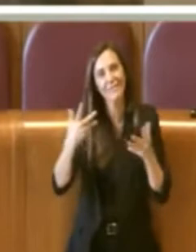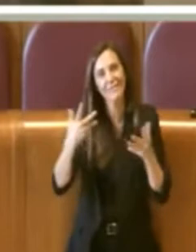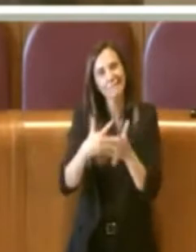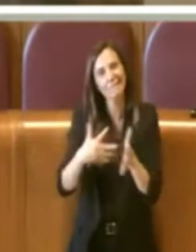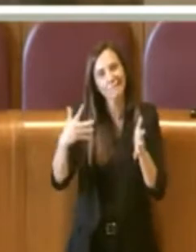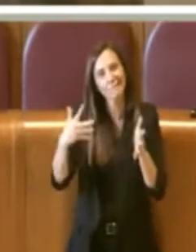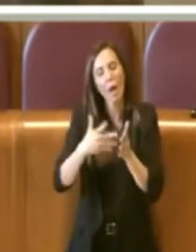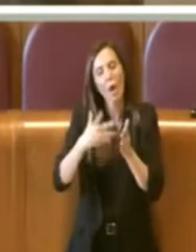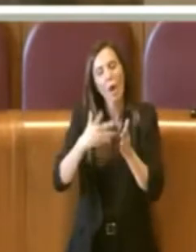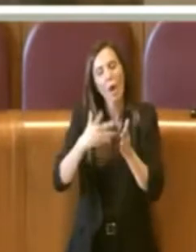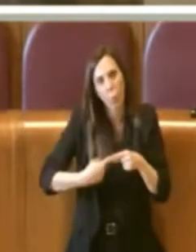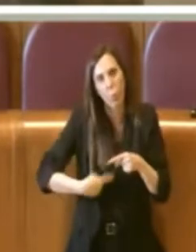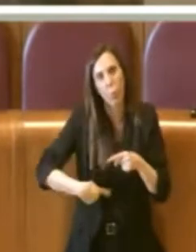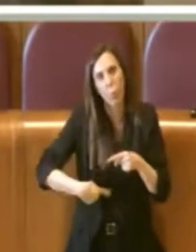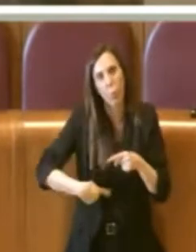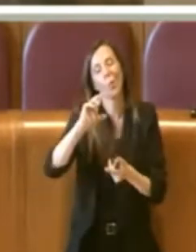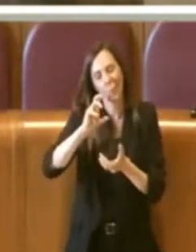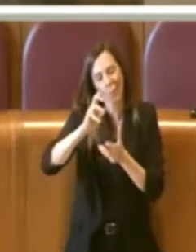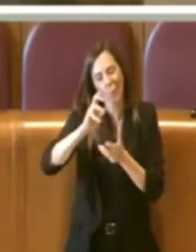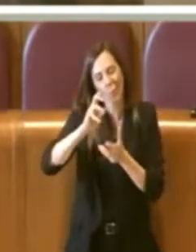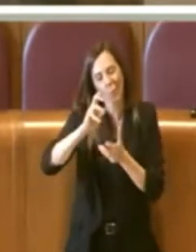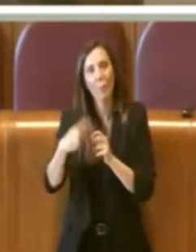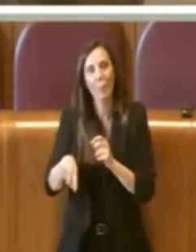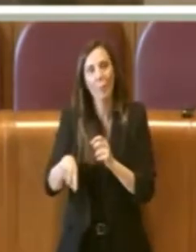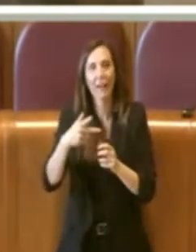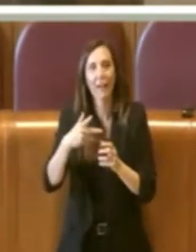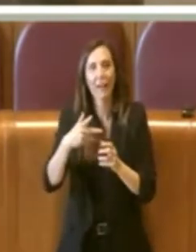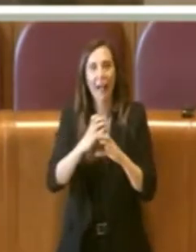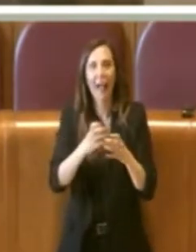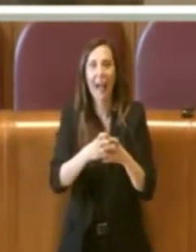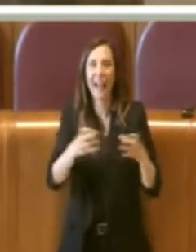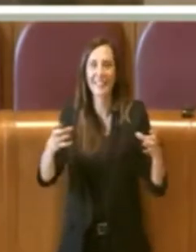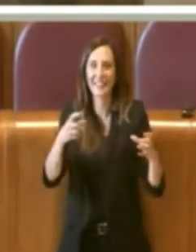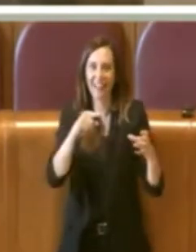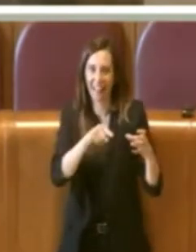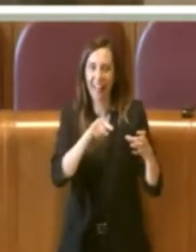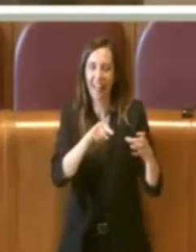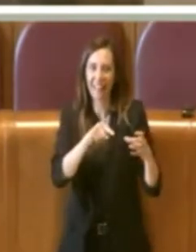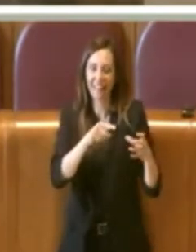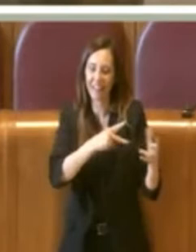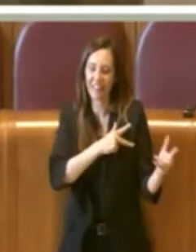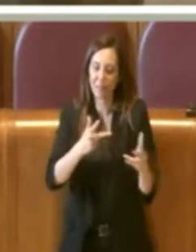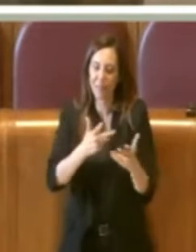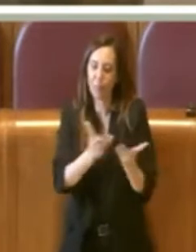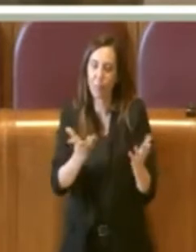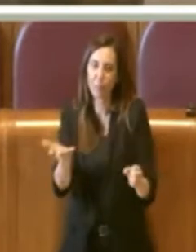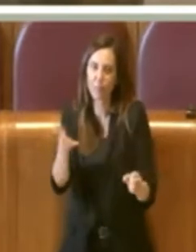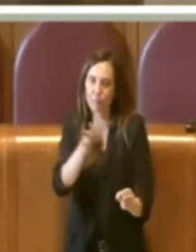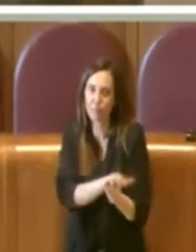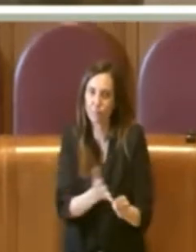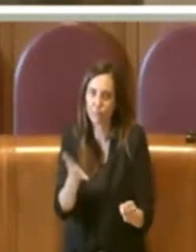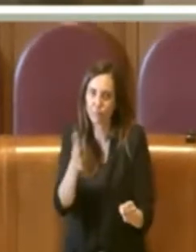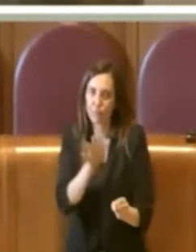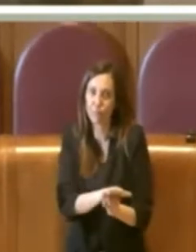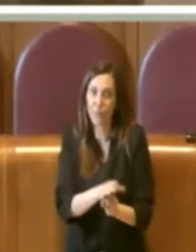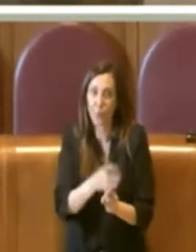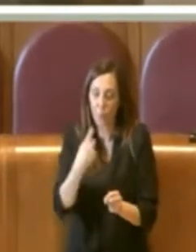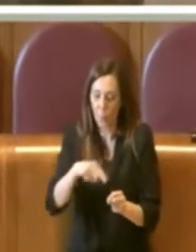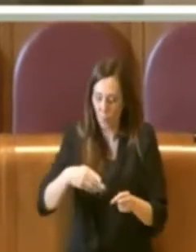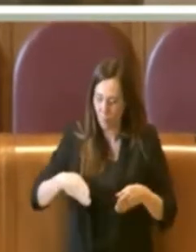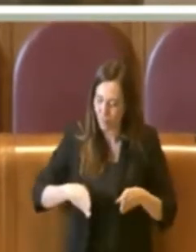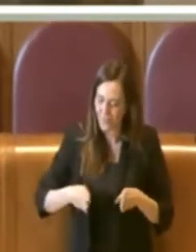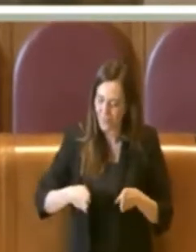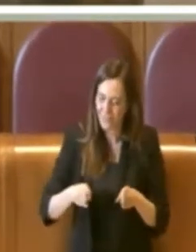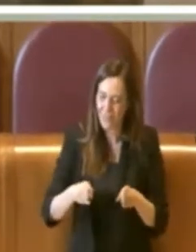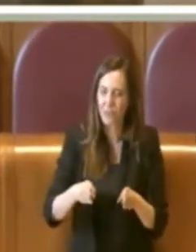lungo e complesso, di risanamento dell'azienda di trasporto pubblico della città di Roma. Un percorso che